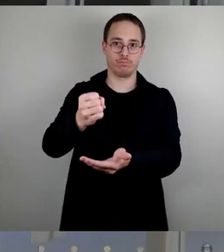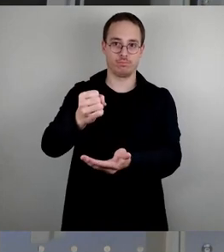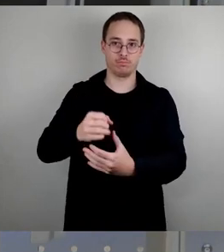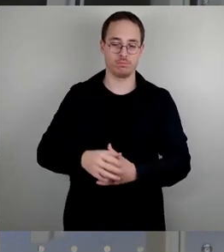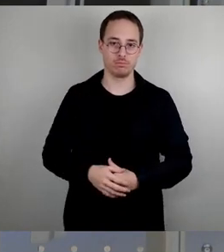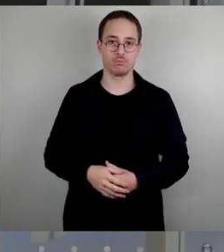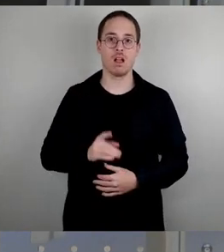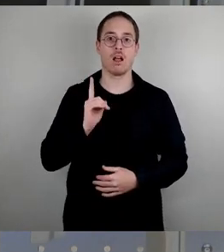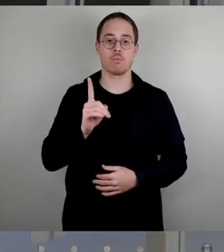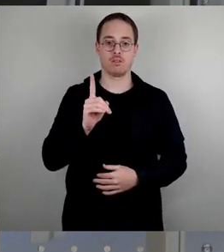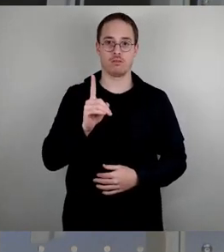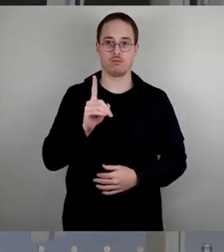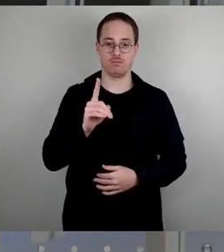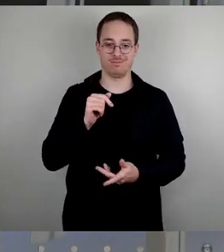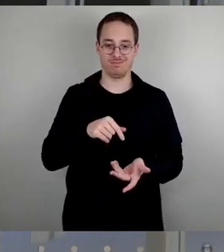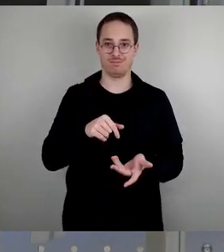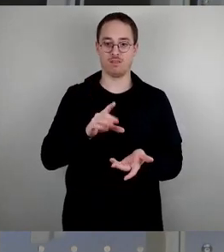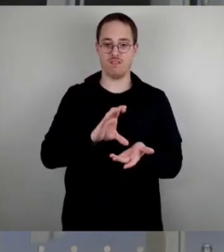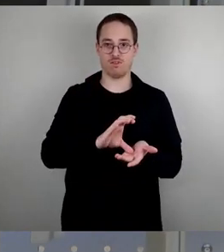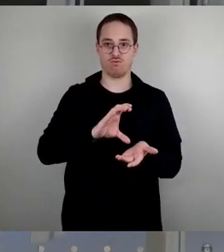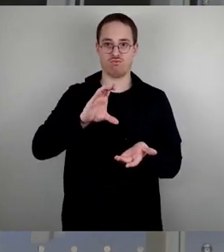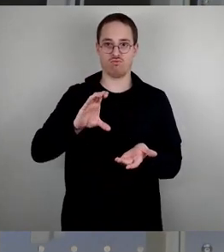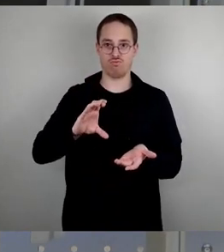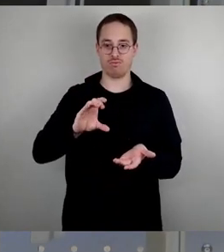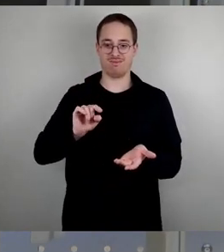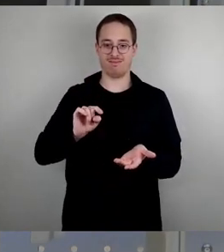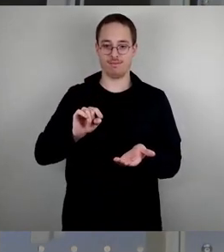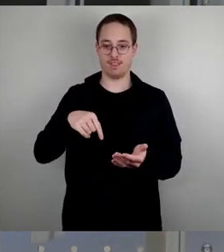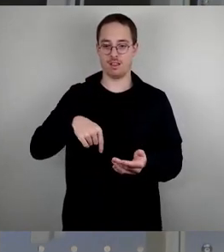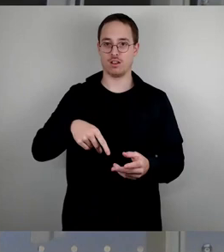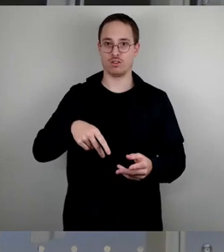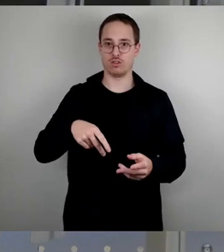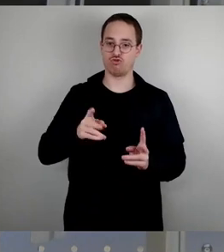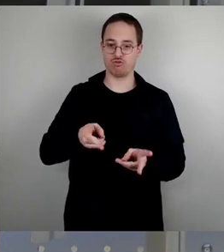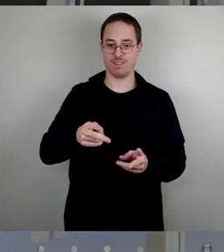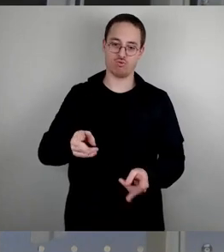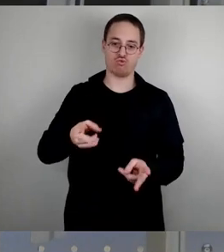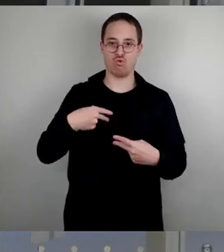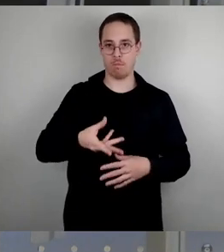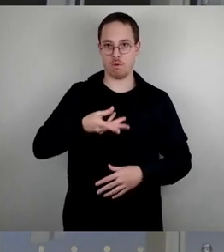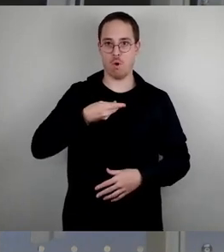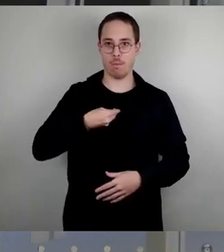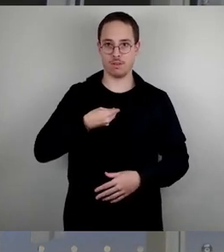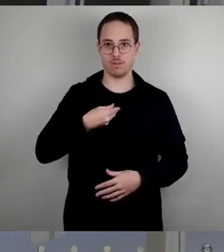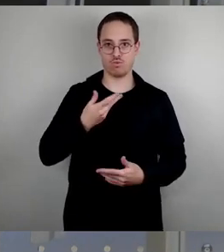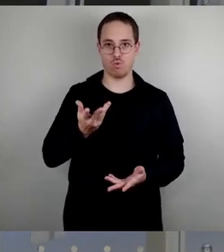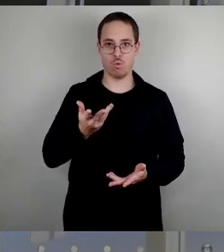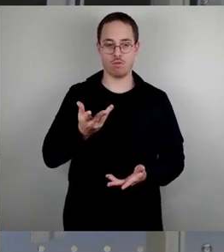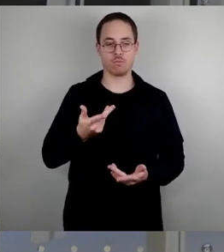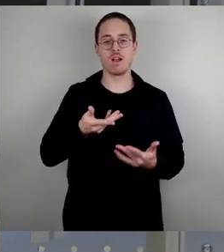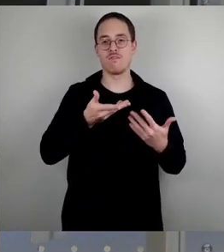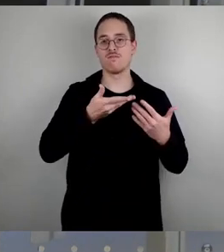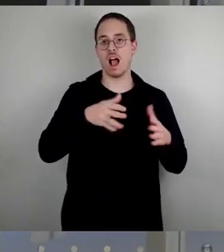Teil davon an die Stadt zurück. Er wird uns zurückerstattet, in großen Teilen vom Freistaat, über die